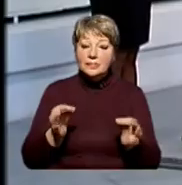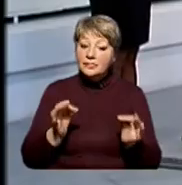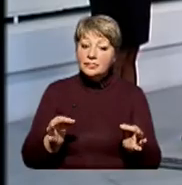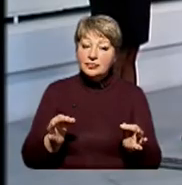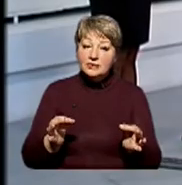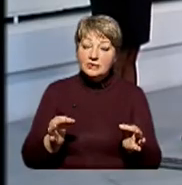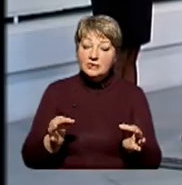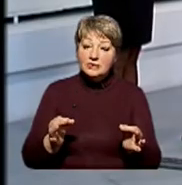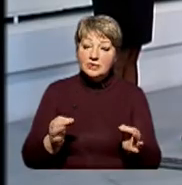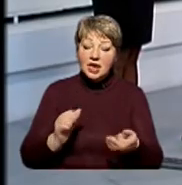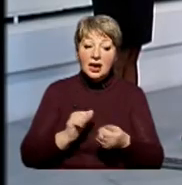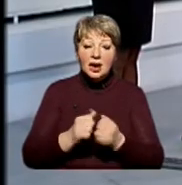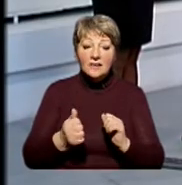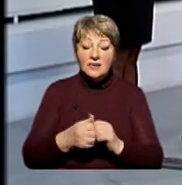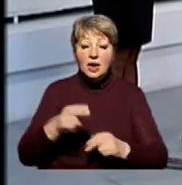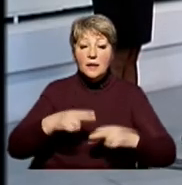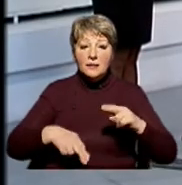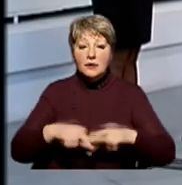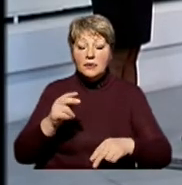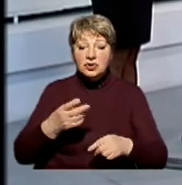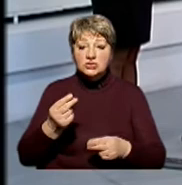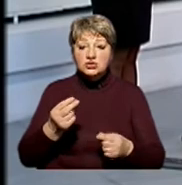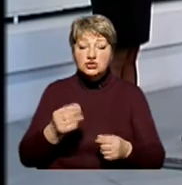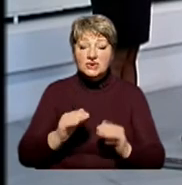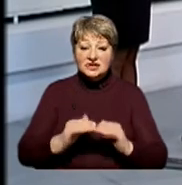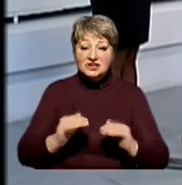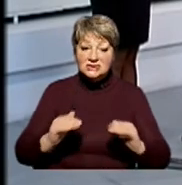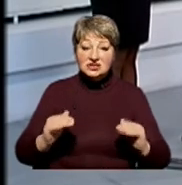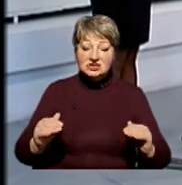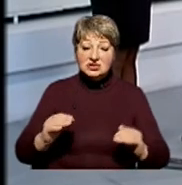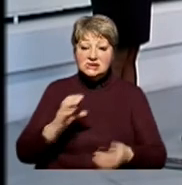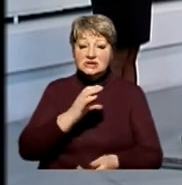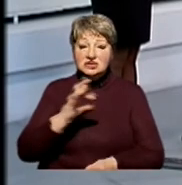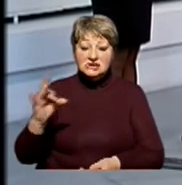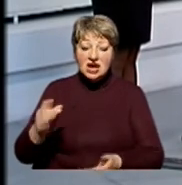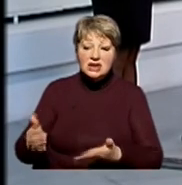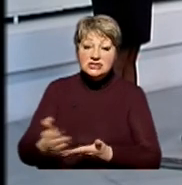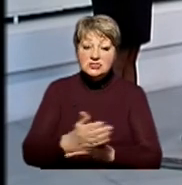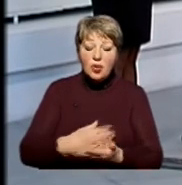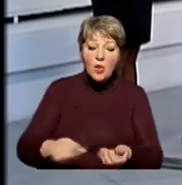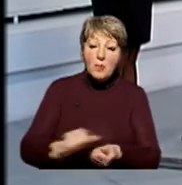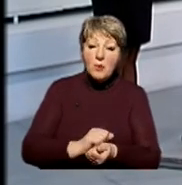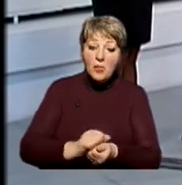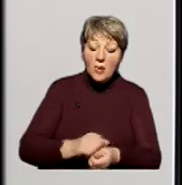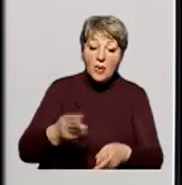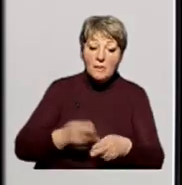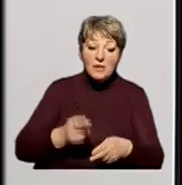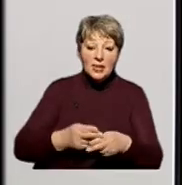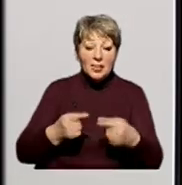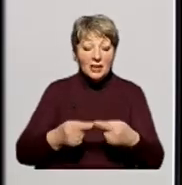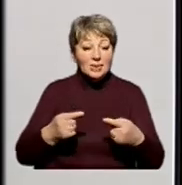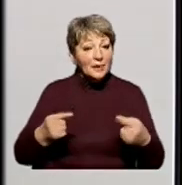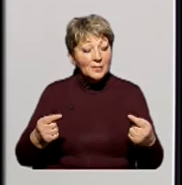А який дитячий заклад культури у Канаві збудований на кошти, зроблені школярами Радянського Союзу, збором околитури та металобрухту?